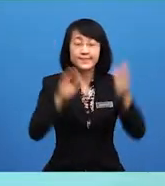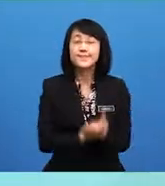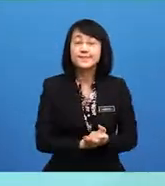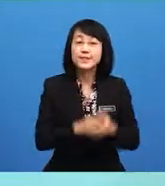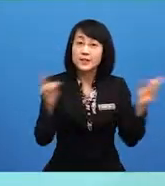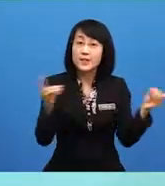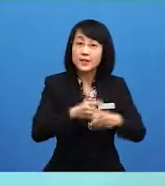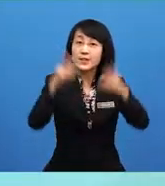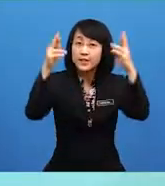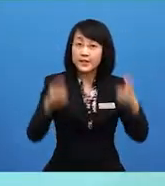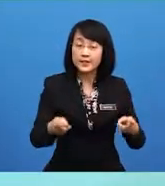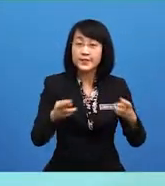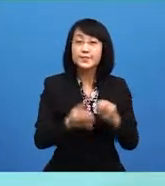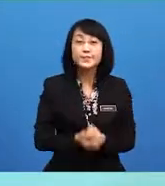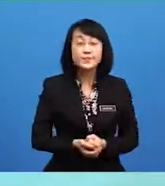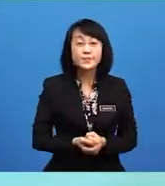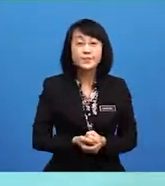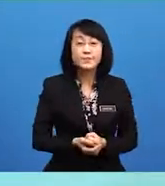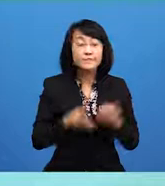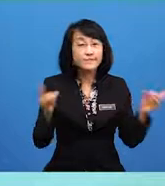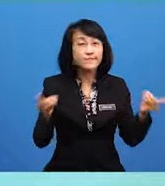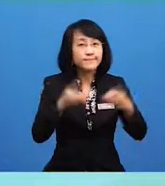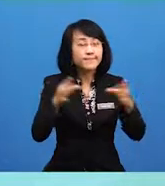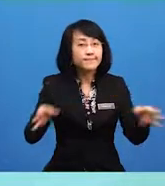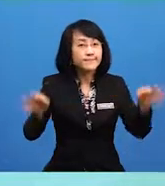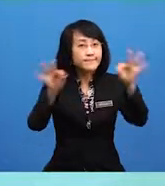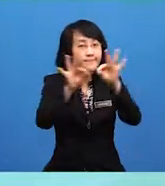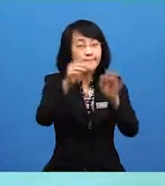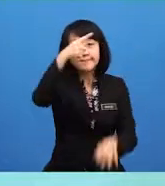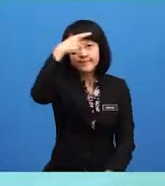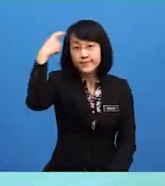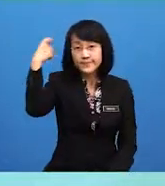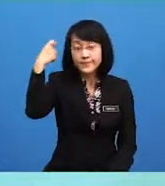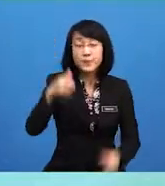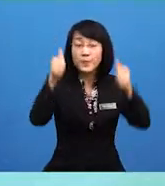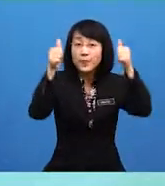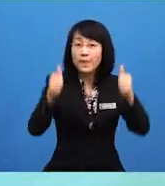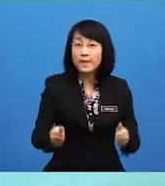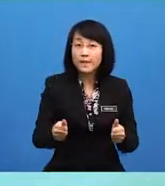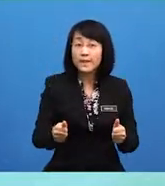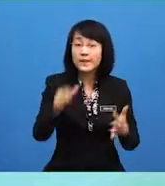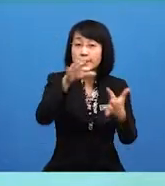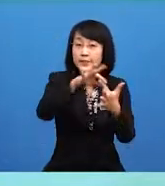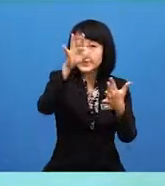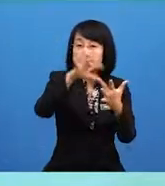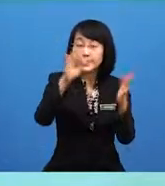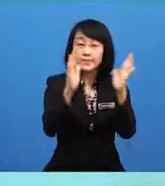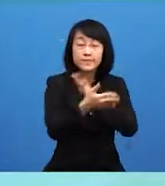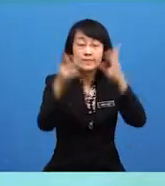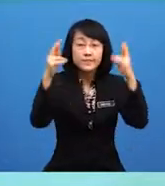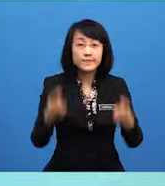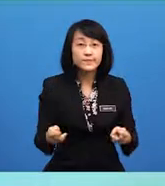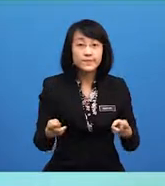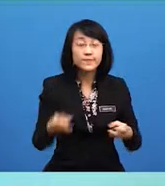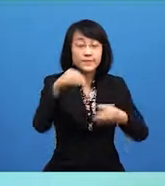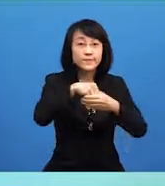Dewan Rakyat merupakan dewan terpenting kerana ahlinya dipilih oleh rakyat dalam